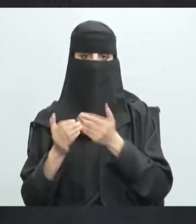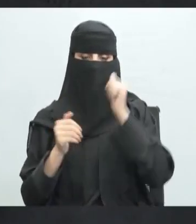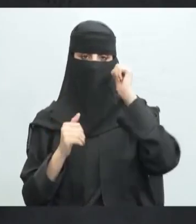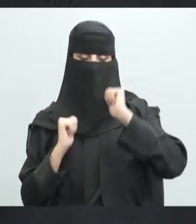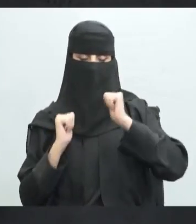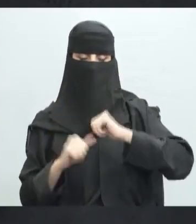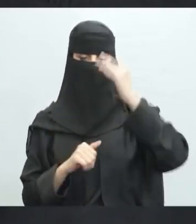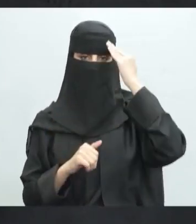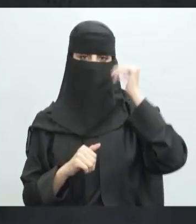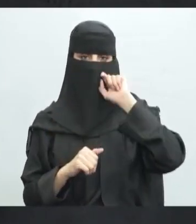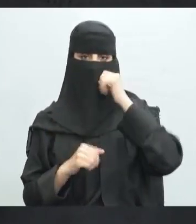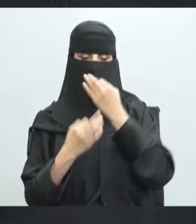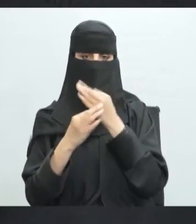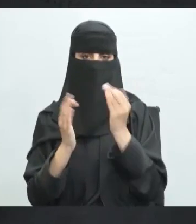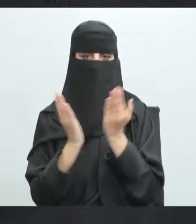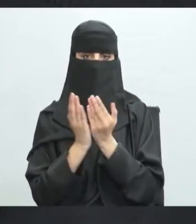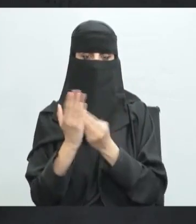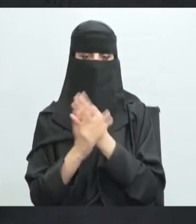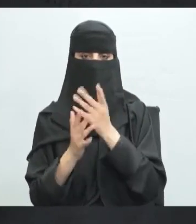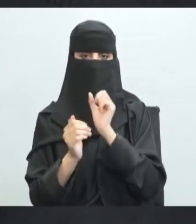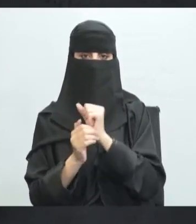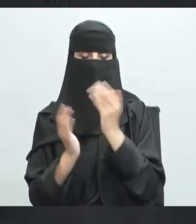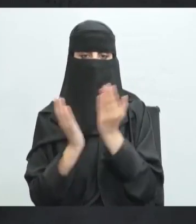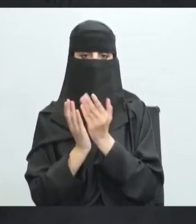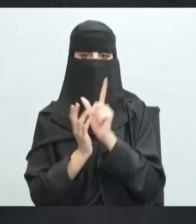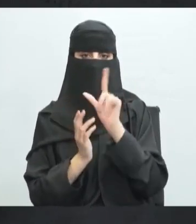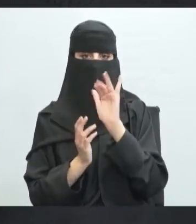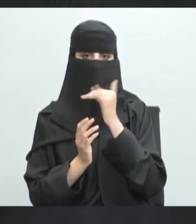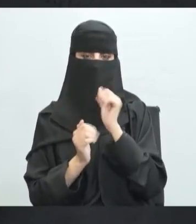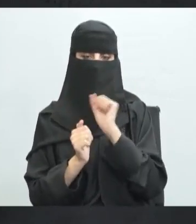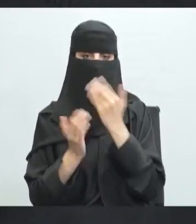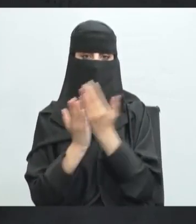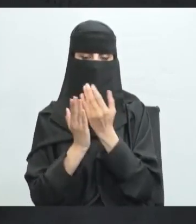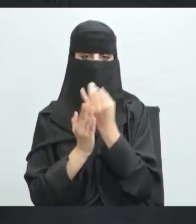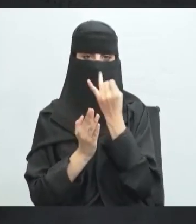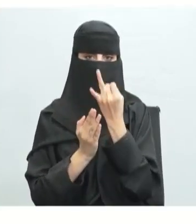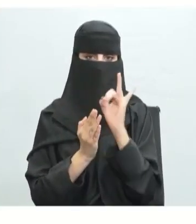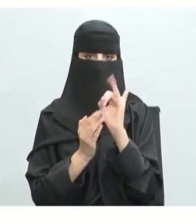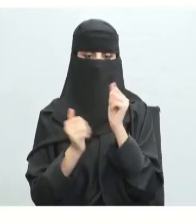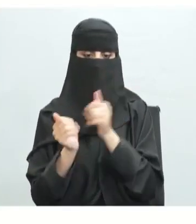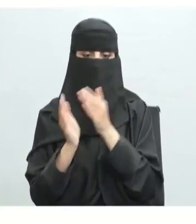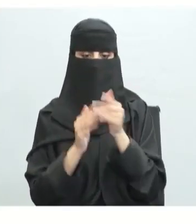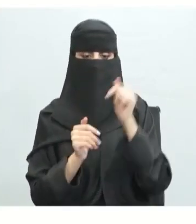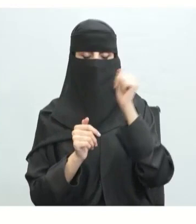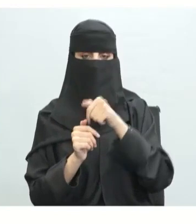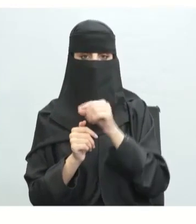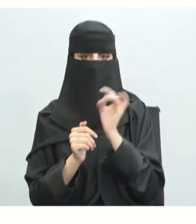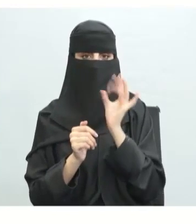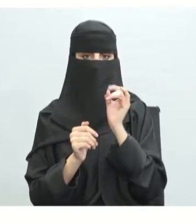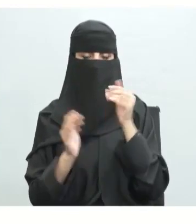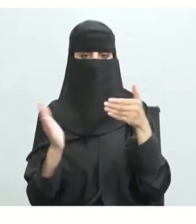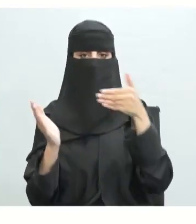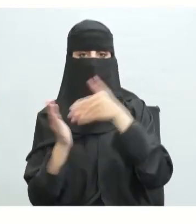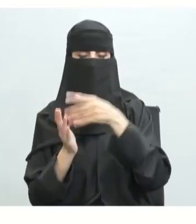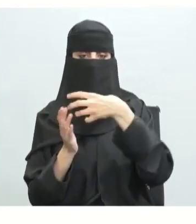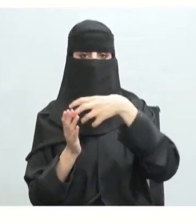بكم أعزائي الطلاب والطالبات في درسي نديد من دروس الكفايات اللغوية للصف الثاني ثانوي طبعا اليوم سنصل إلى نهاية